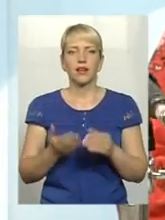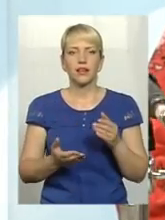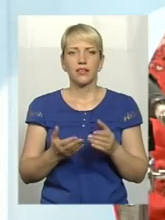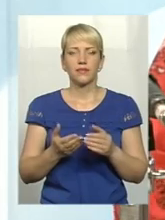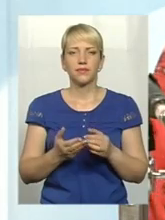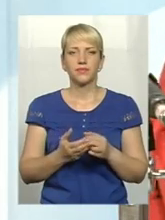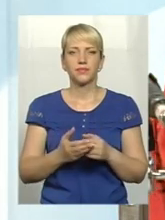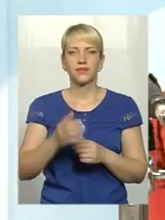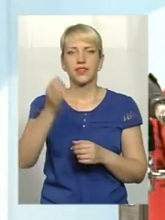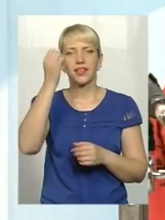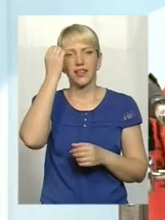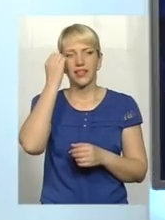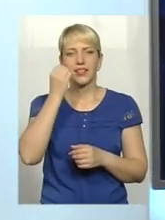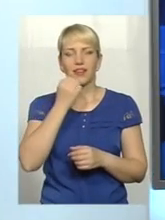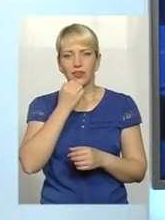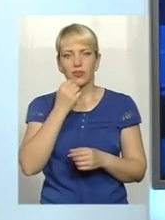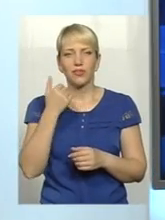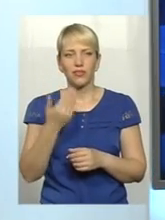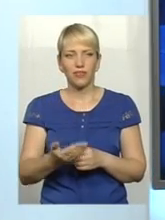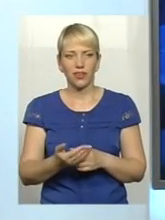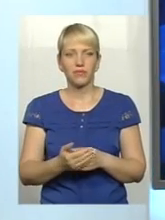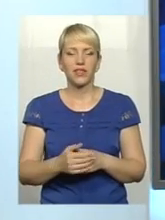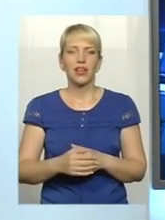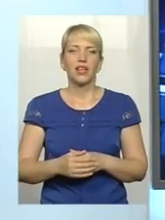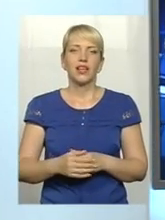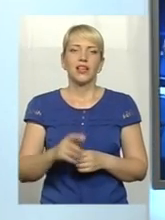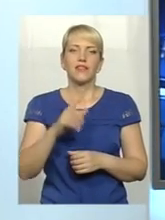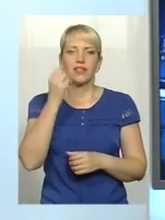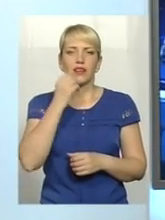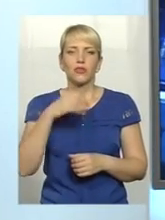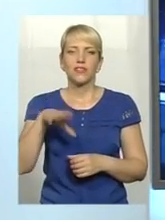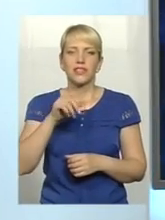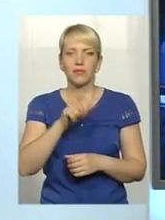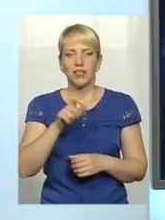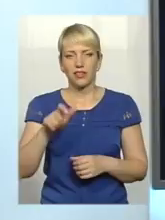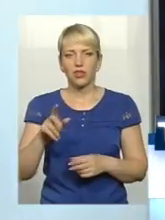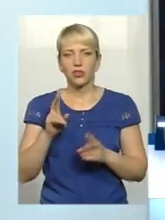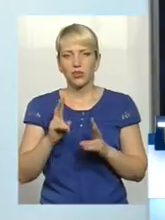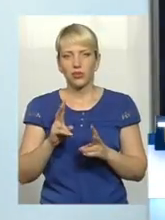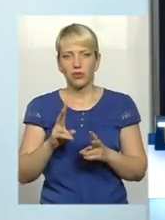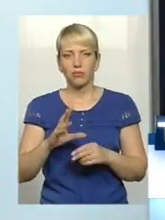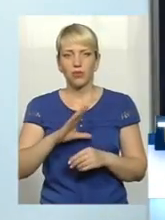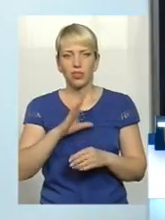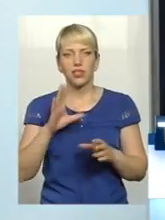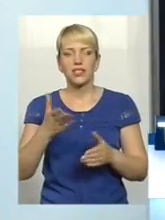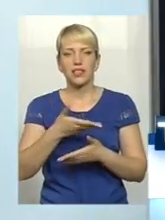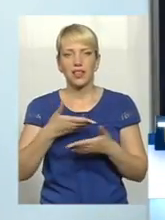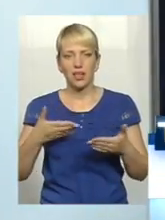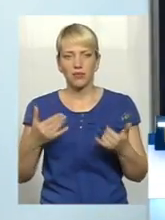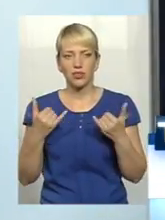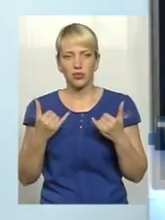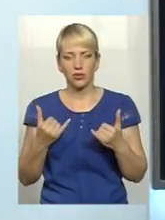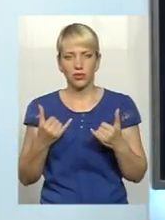Дякую, пані Таїсу, за вашу відповідь. Дякую всім телеглядачам, які були з нами сьогодні.